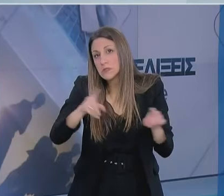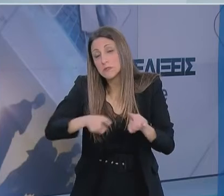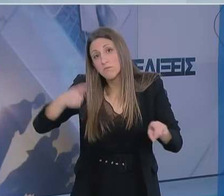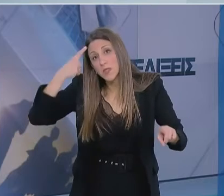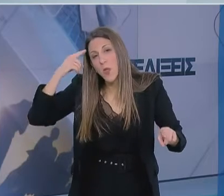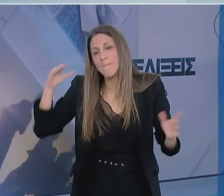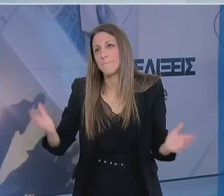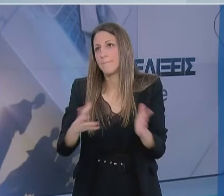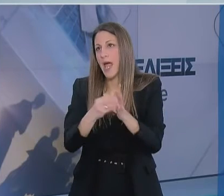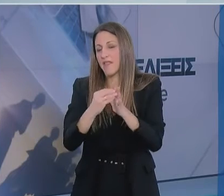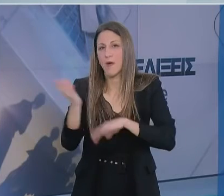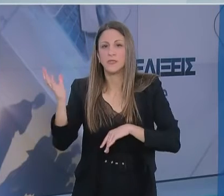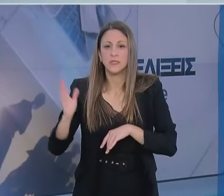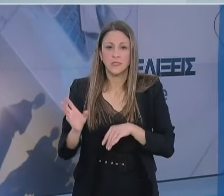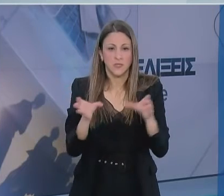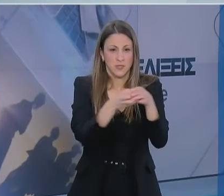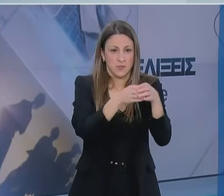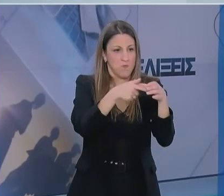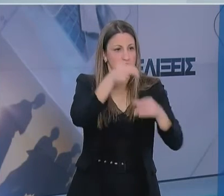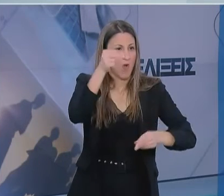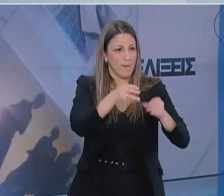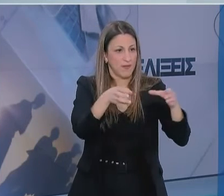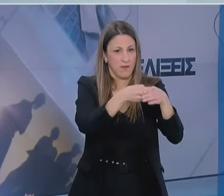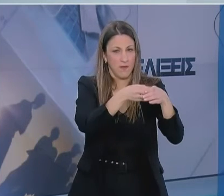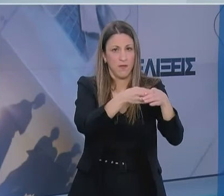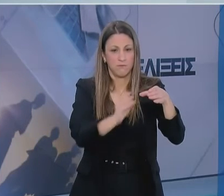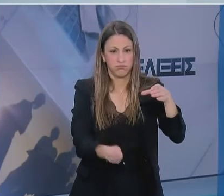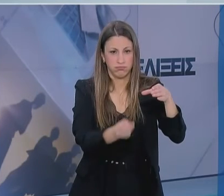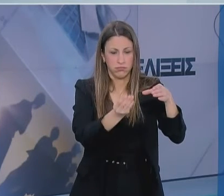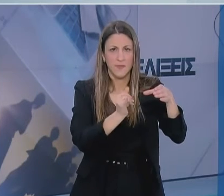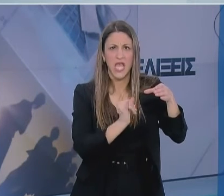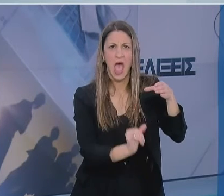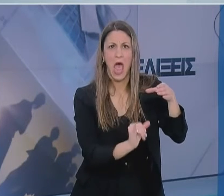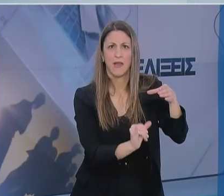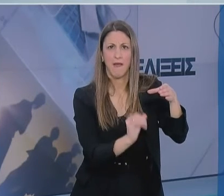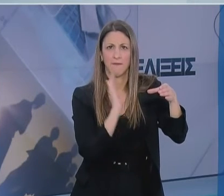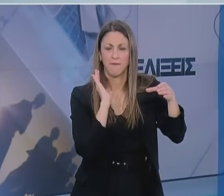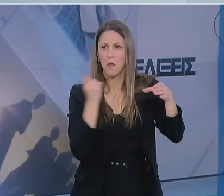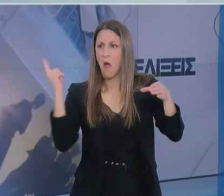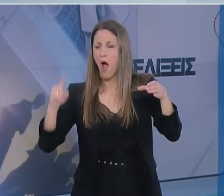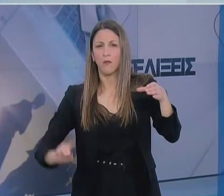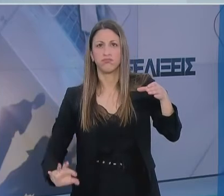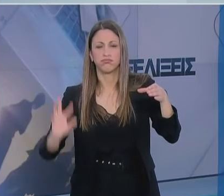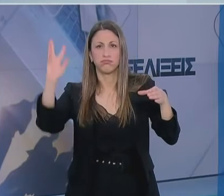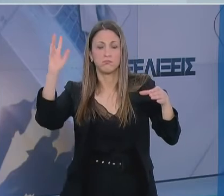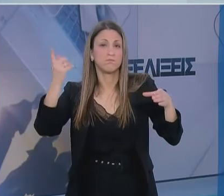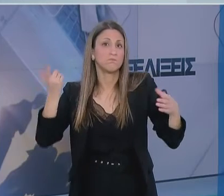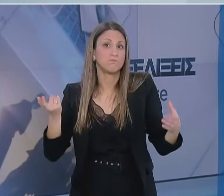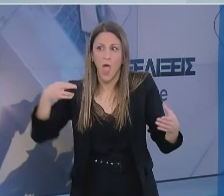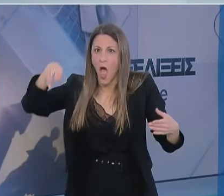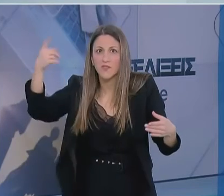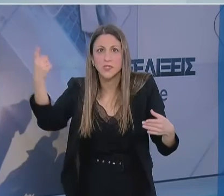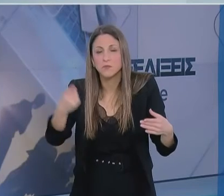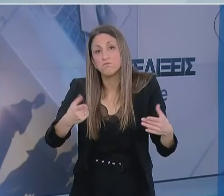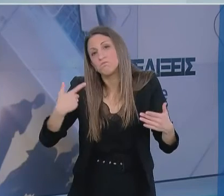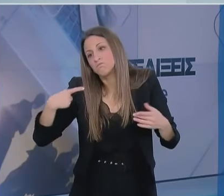Όπως του να μην δούμε κάποια κατηγορία νόσων να εξελίσσεται με τους ρυθμούς που περιμέναμε ή οι άλλοι να εξελίσσεται σταθερά